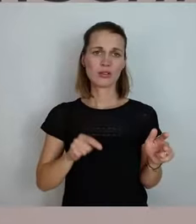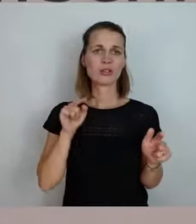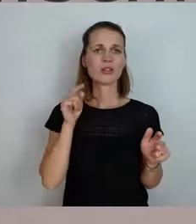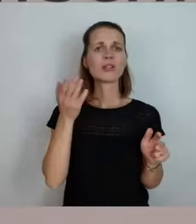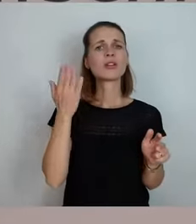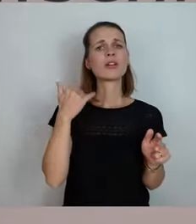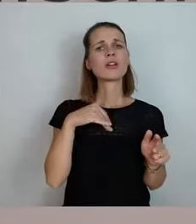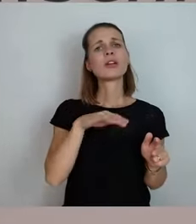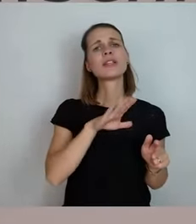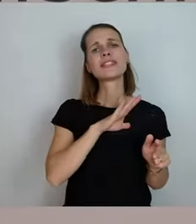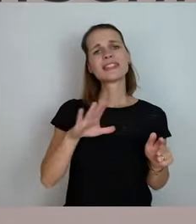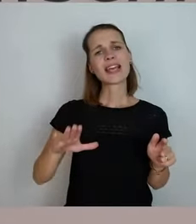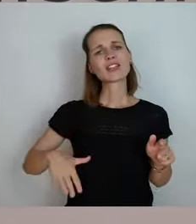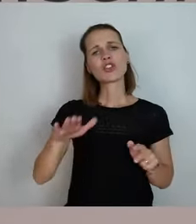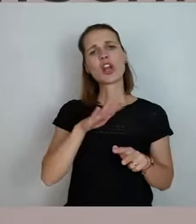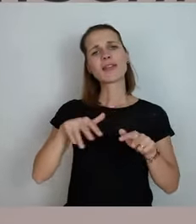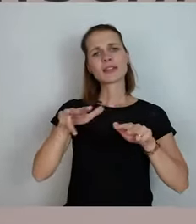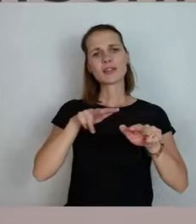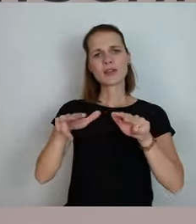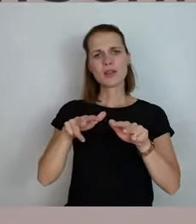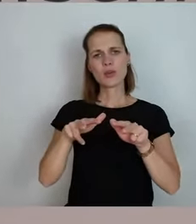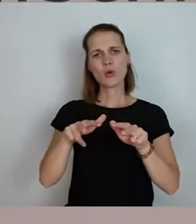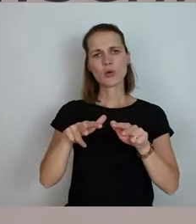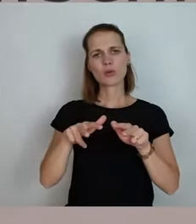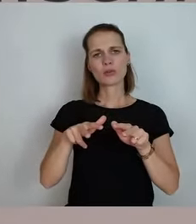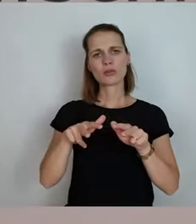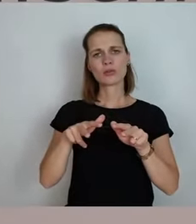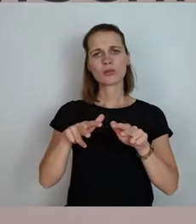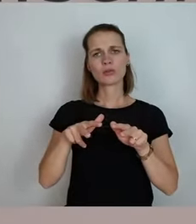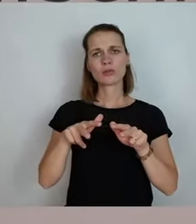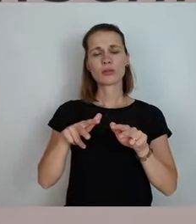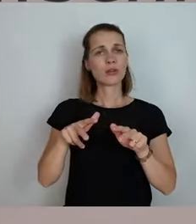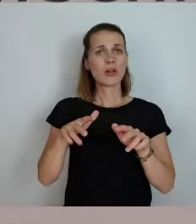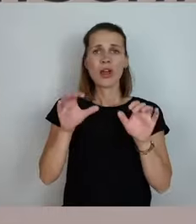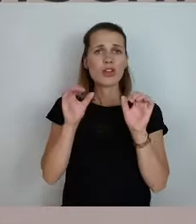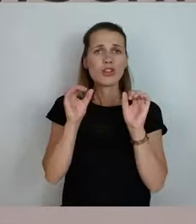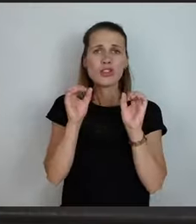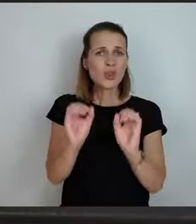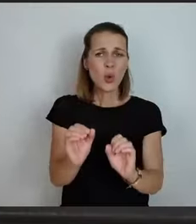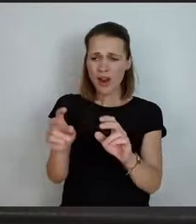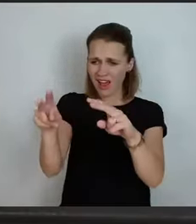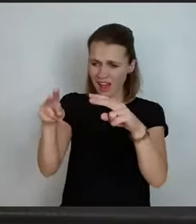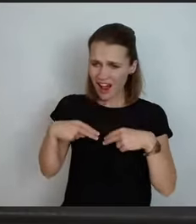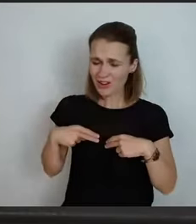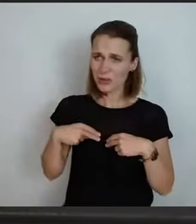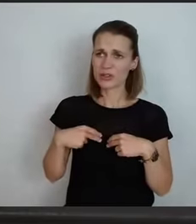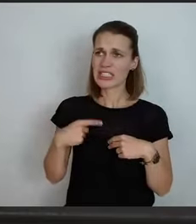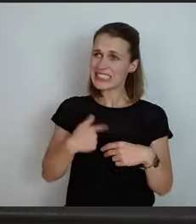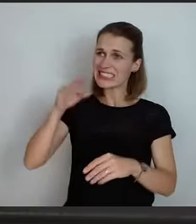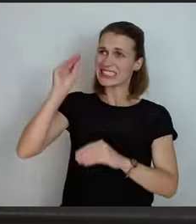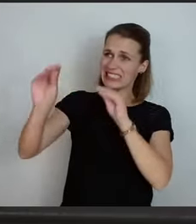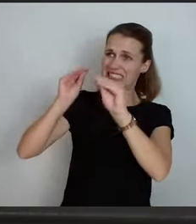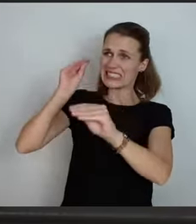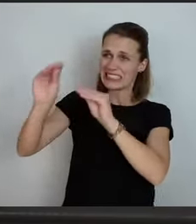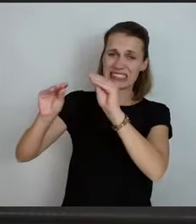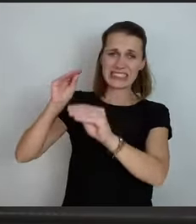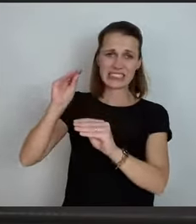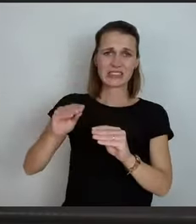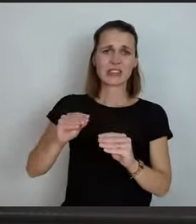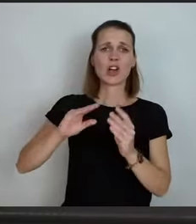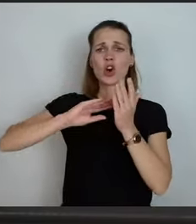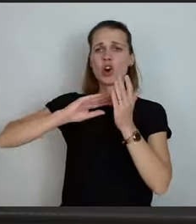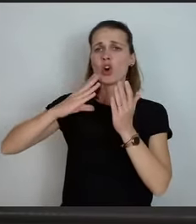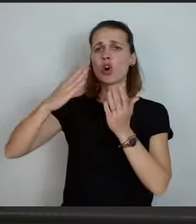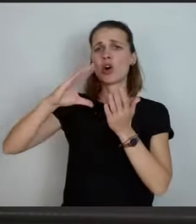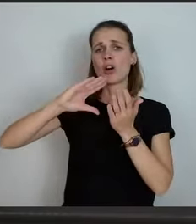sächsischen Landesregierung auf solche Formen der Demokratie überhaupt keine Rücksicht genommen haben. Ich habe selber meine Formen der Demokratie wahrgenommen,